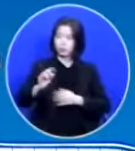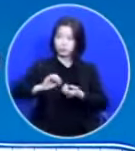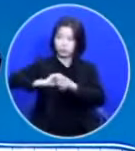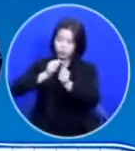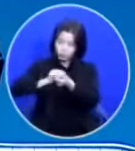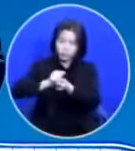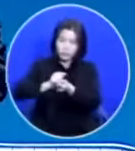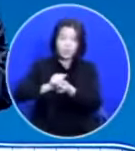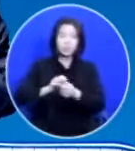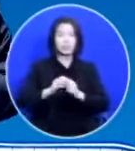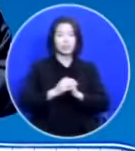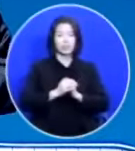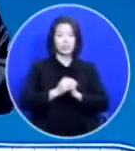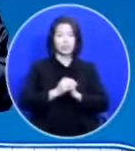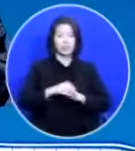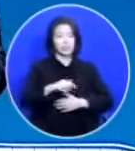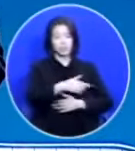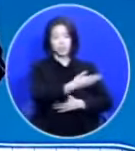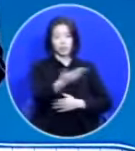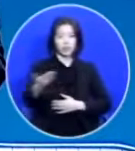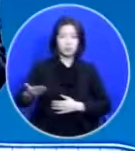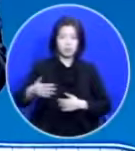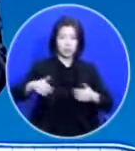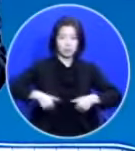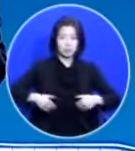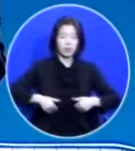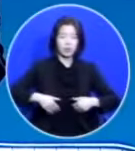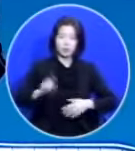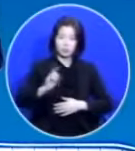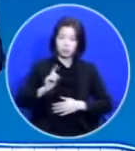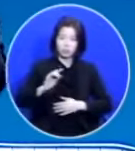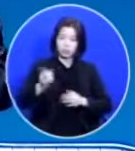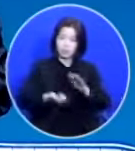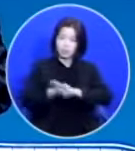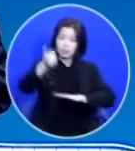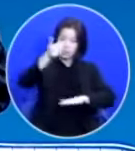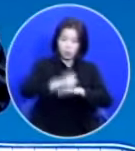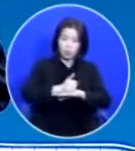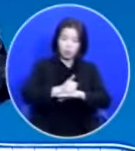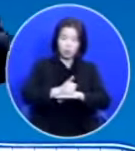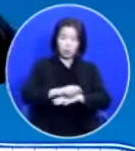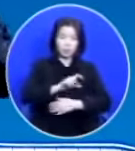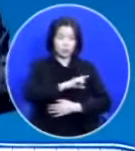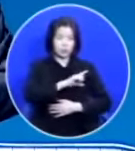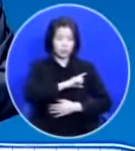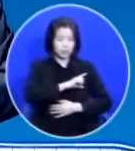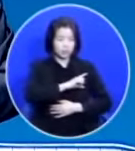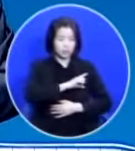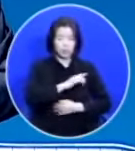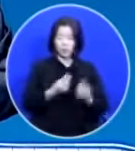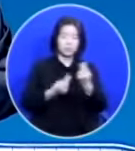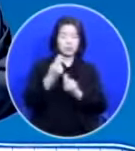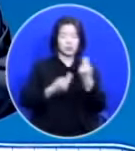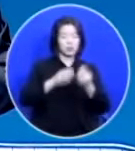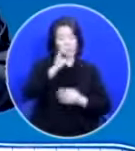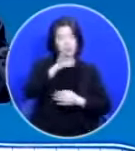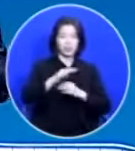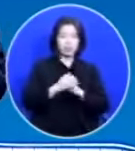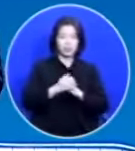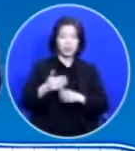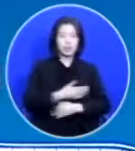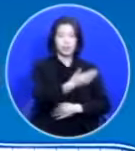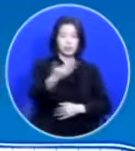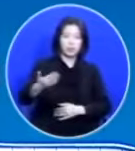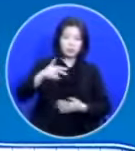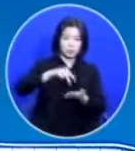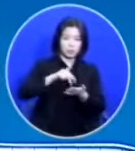주식 여러분에게 필요한 성공, 명예, 비교가 안 돼요 여러분에게